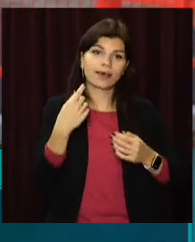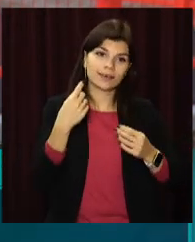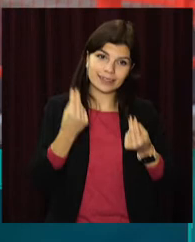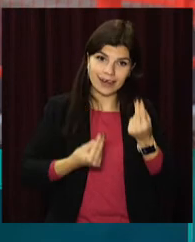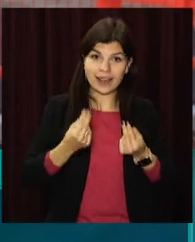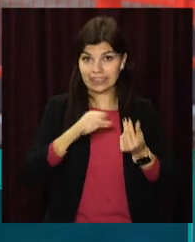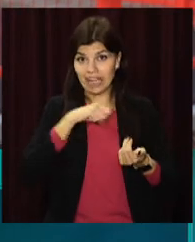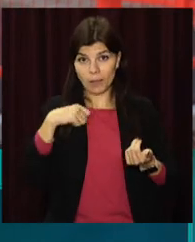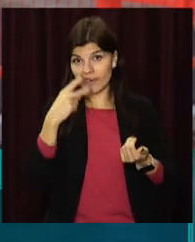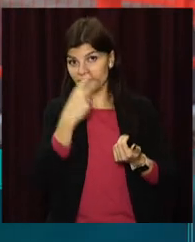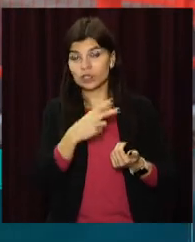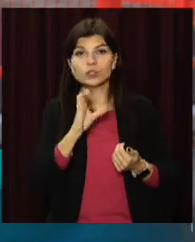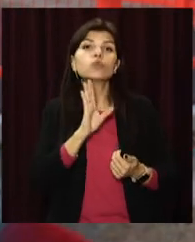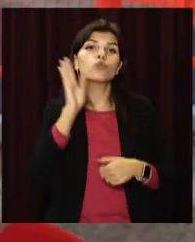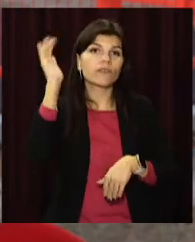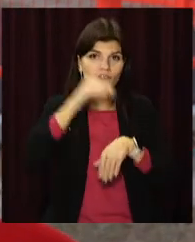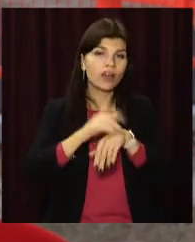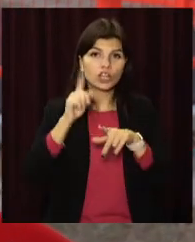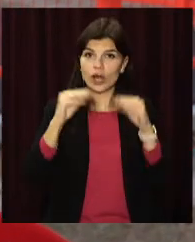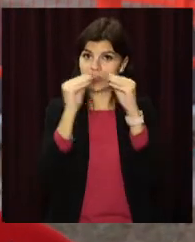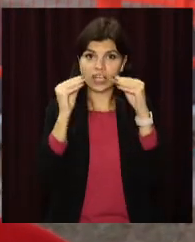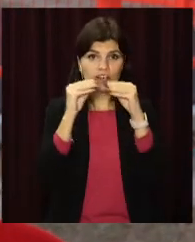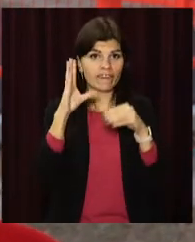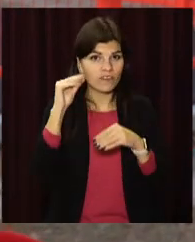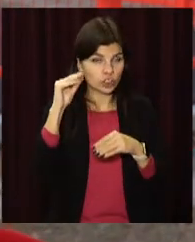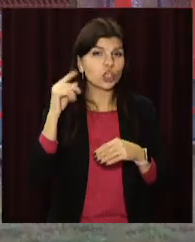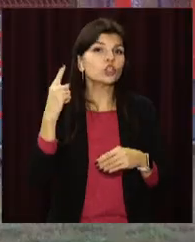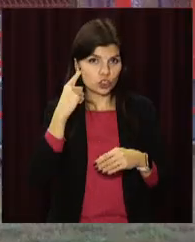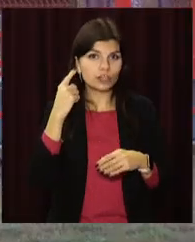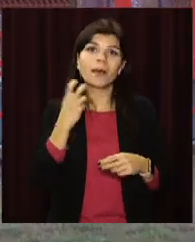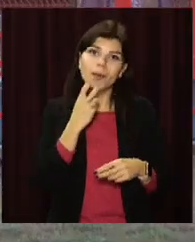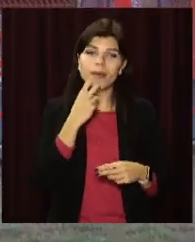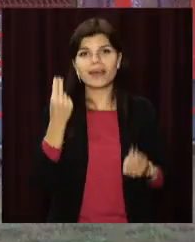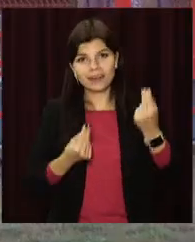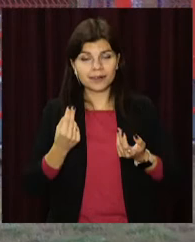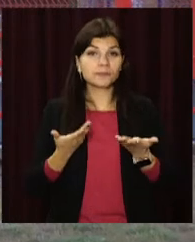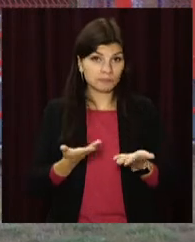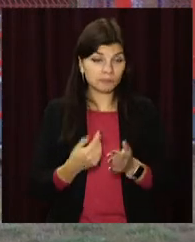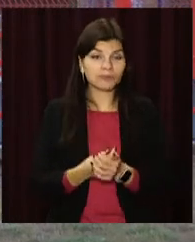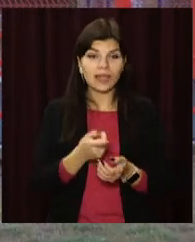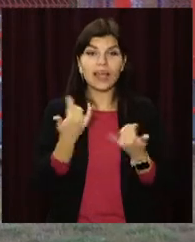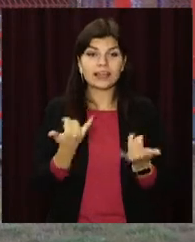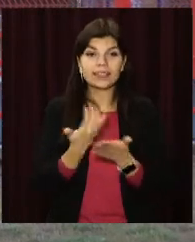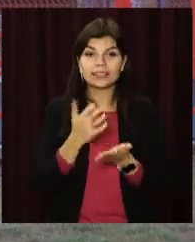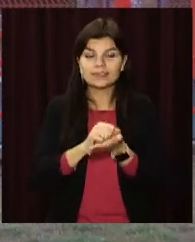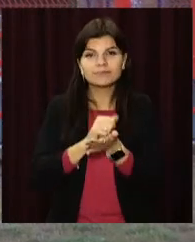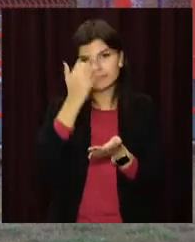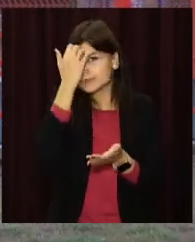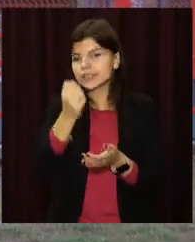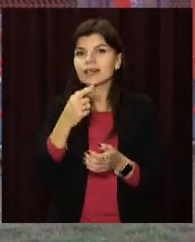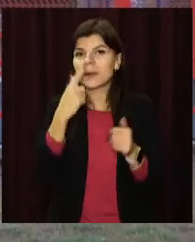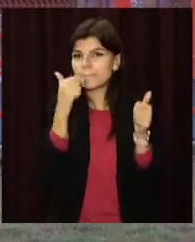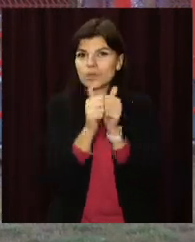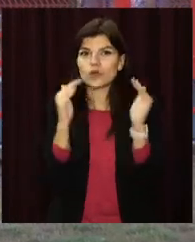самі бачите, що з утра до вечора, навіть в 10 вечора, тут слухає сміх». Тепер має змогу займатися улюбленим спортом